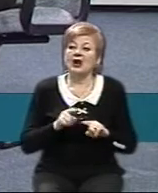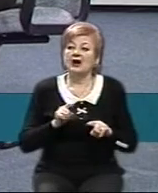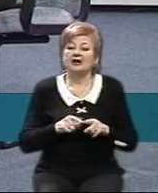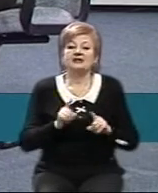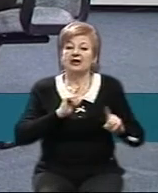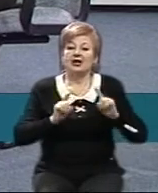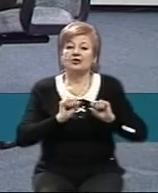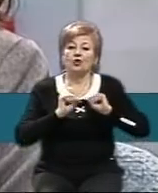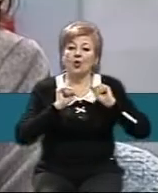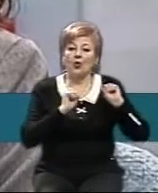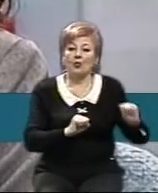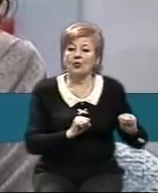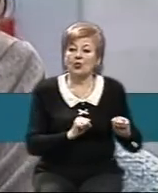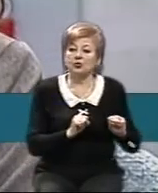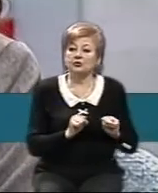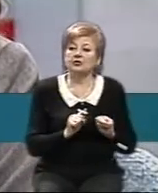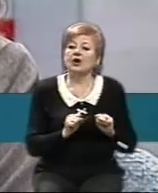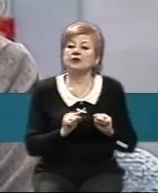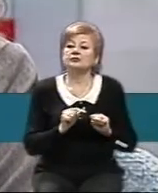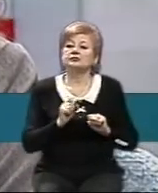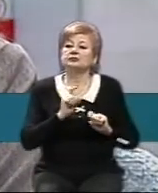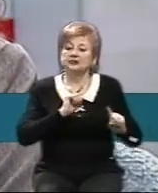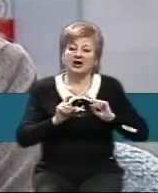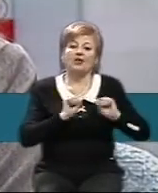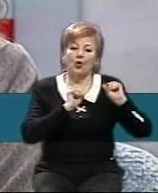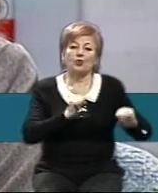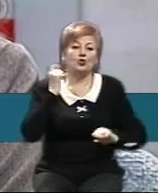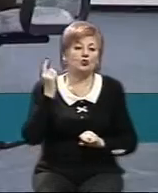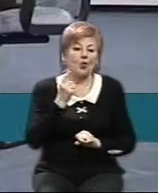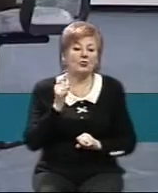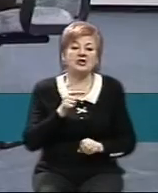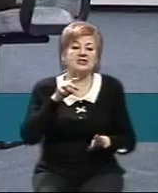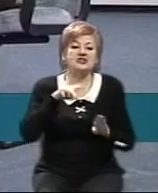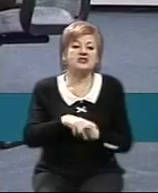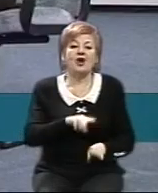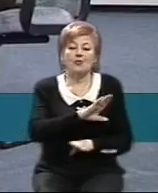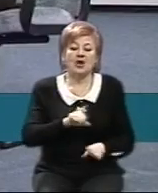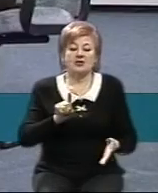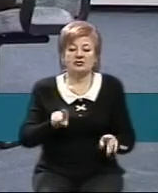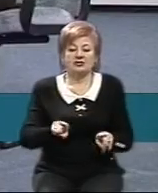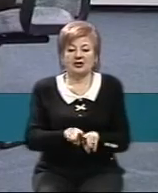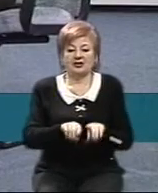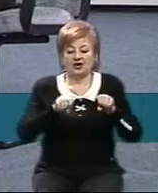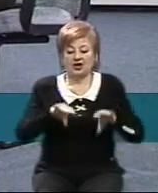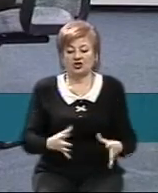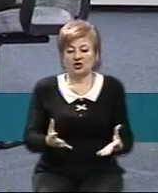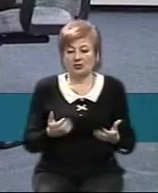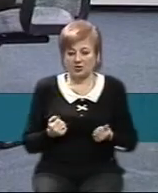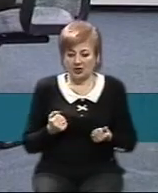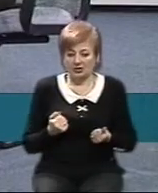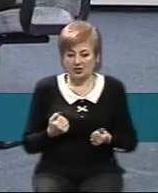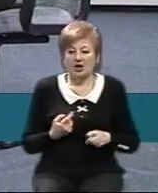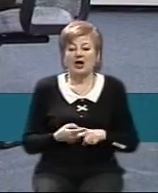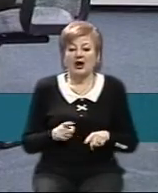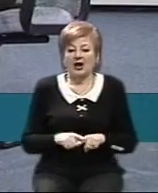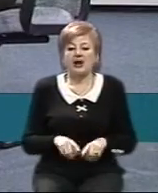і якісь певні висновки буде. Рада оборони області не уповноважена приймати такі рішення. Це рішення